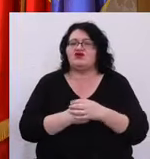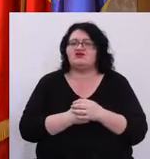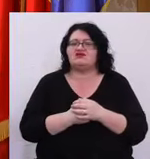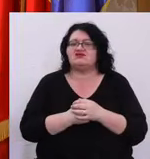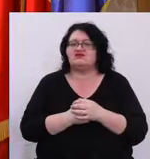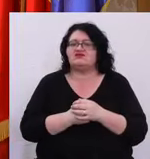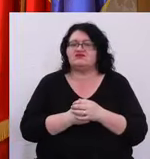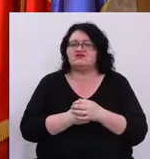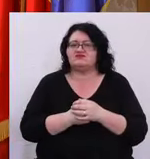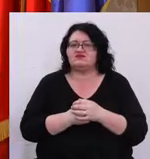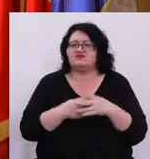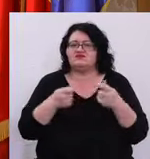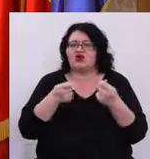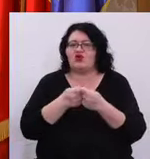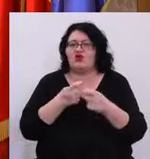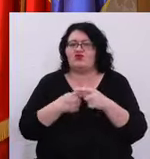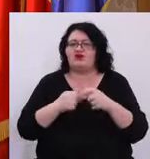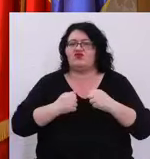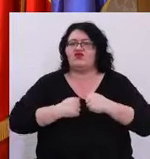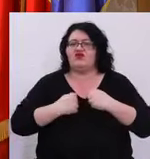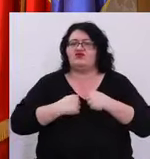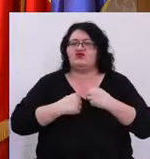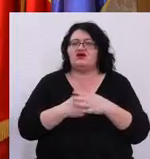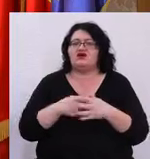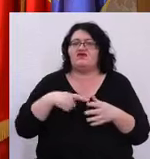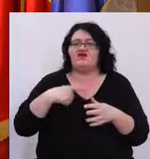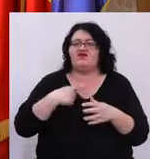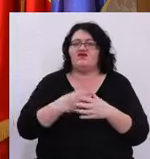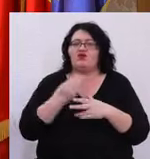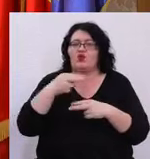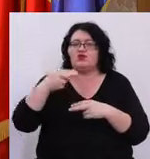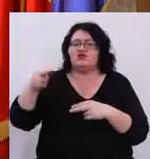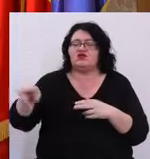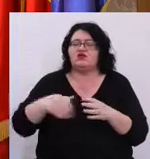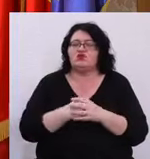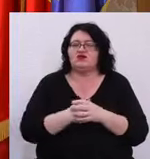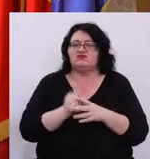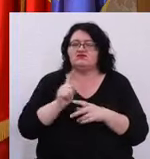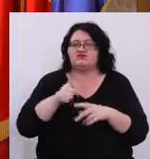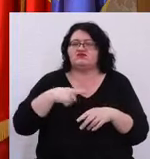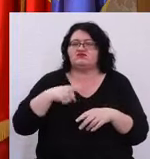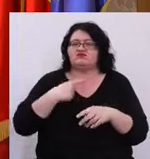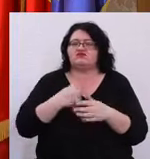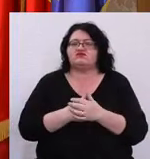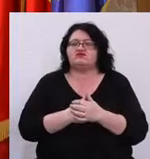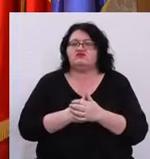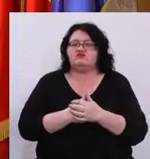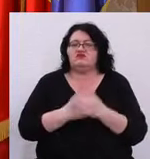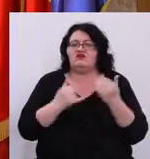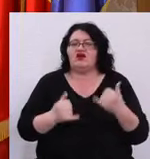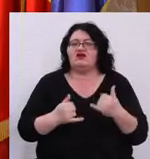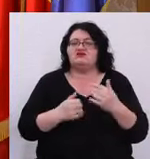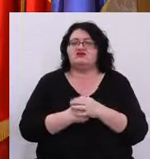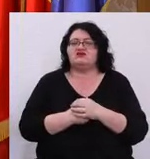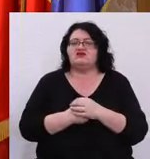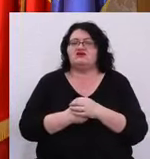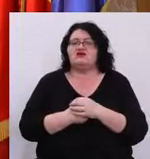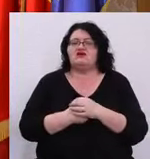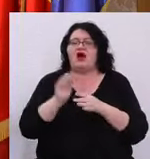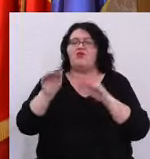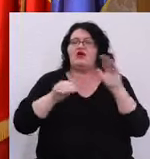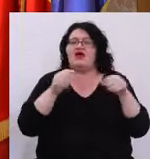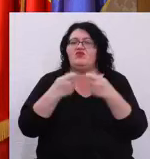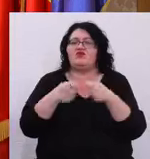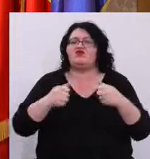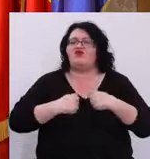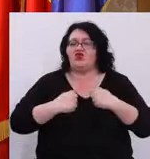colaborare cu voluntari va fi unul continuu Deci nu există acum, astăzi, un apel